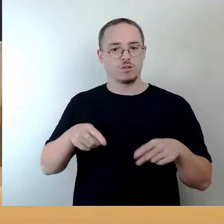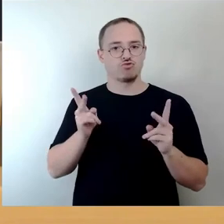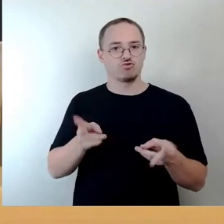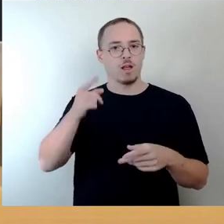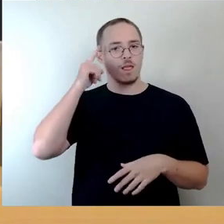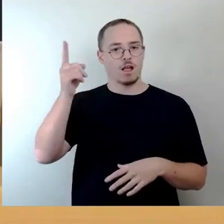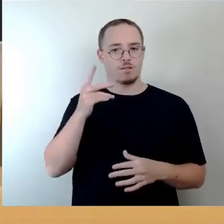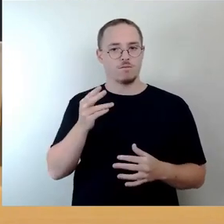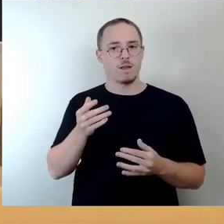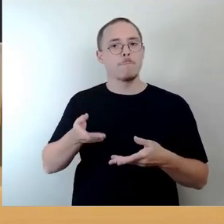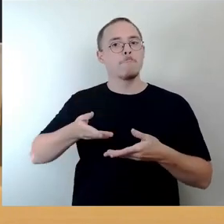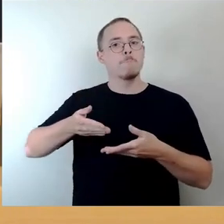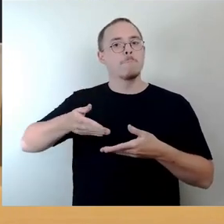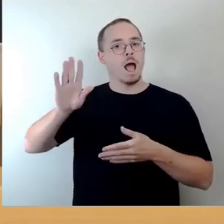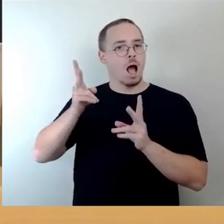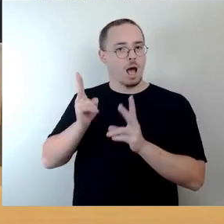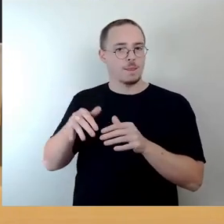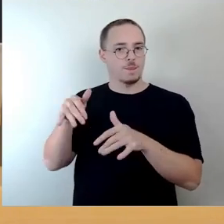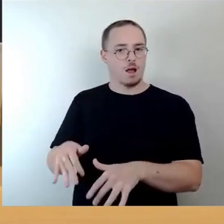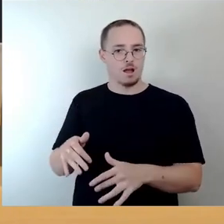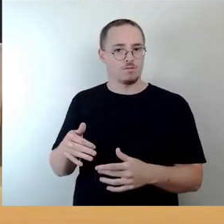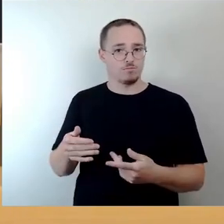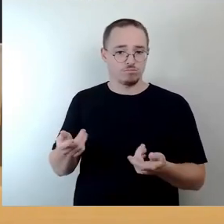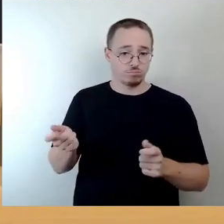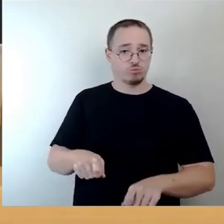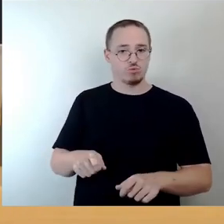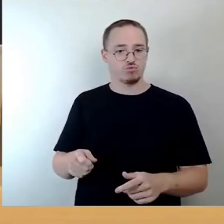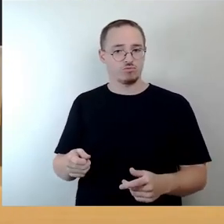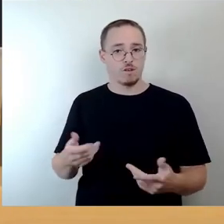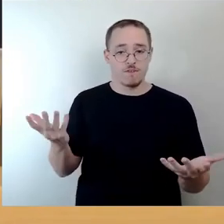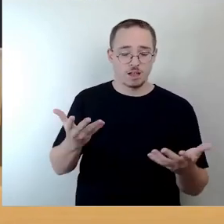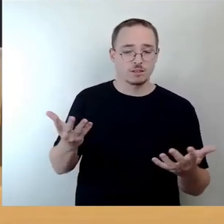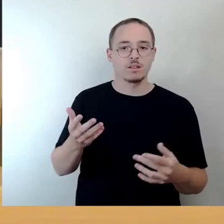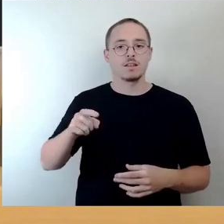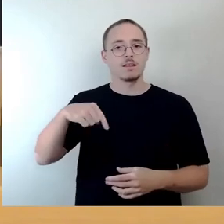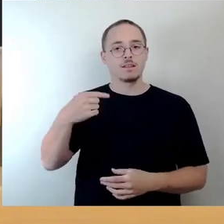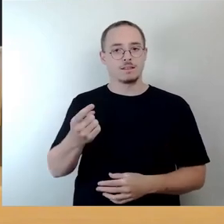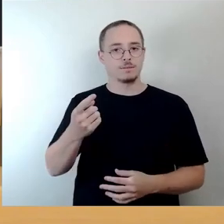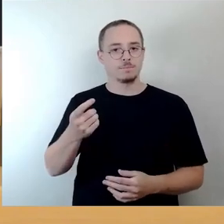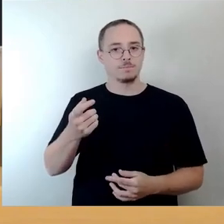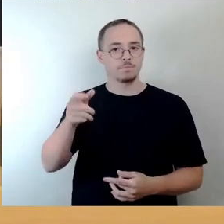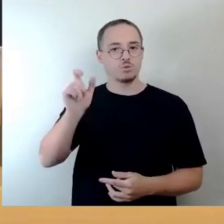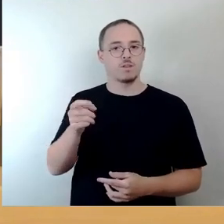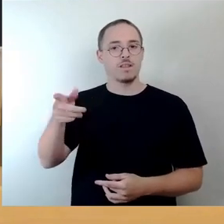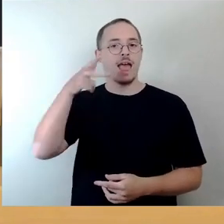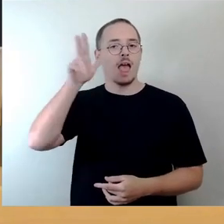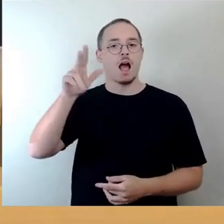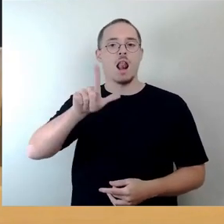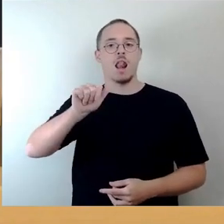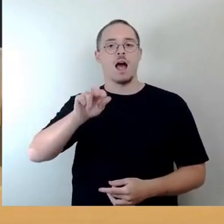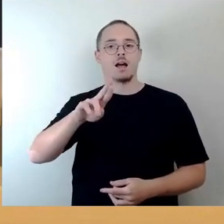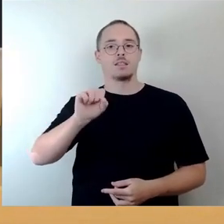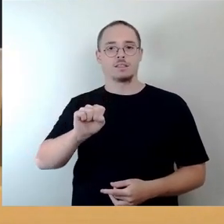nächstmöglichen Zeitpunkt Herr Lars Fiebig die Stelle einnimmt und entsprechend dann